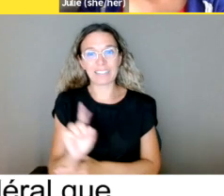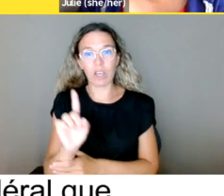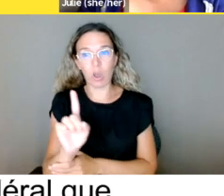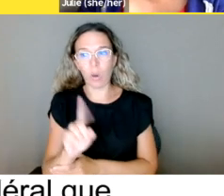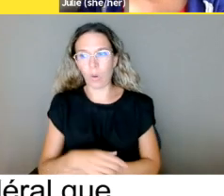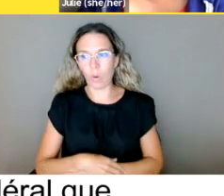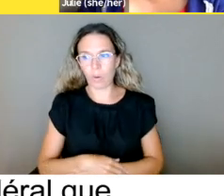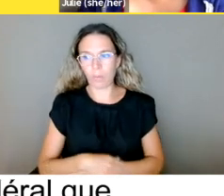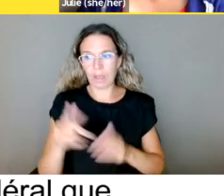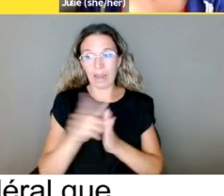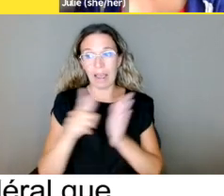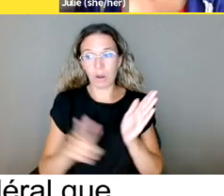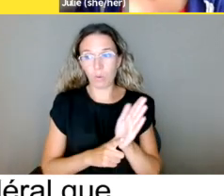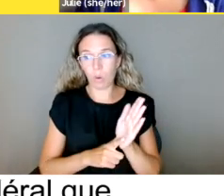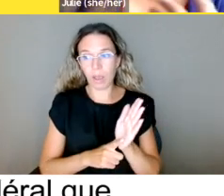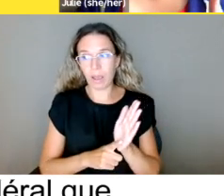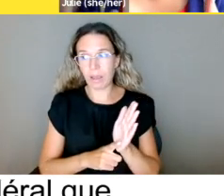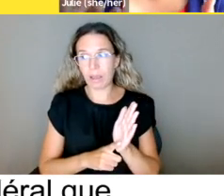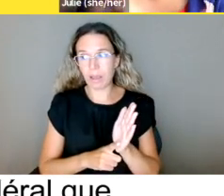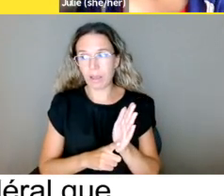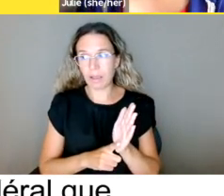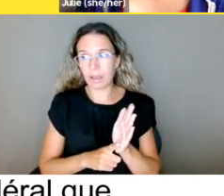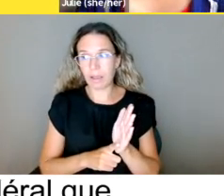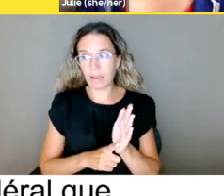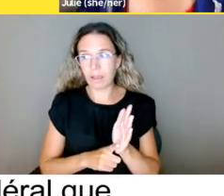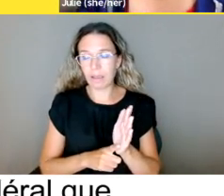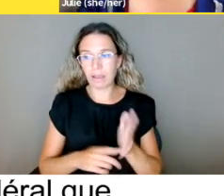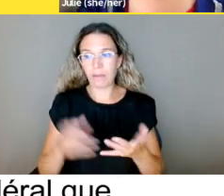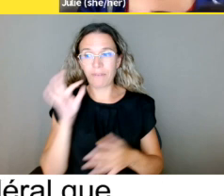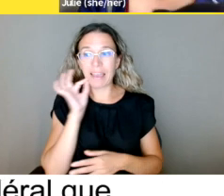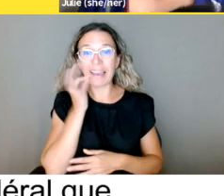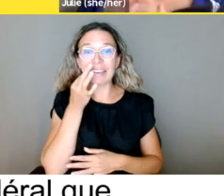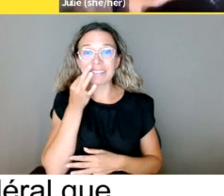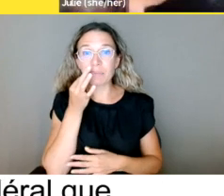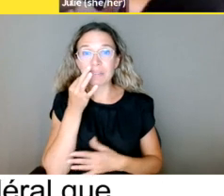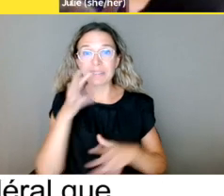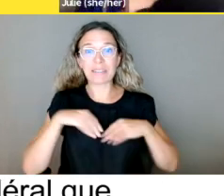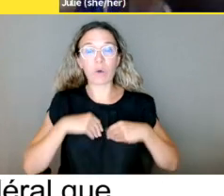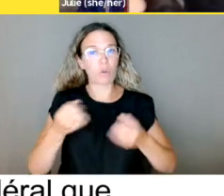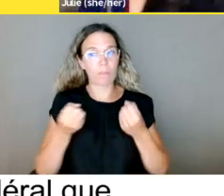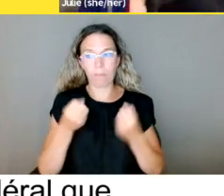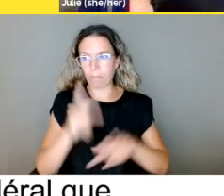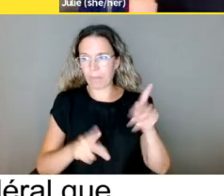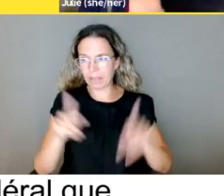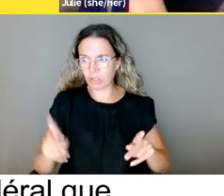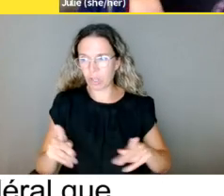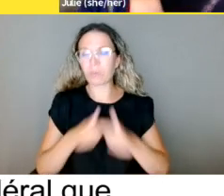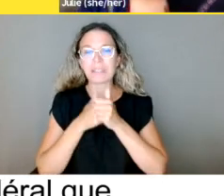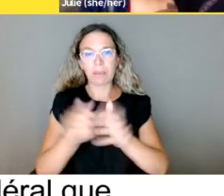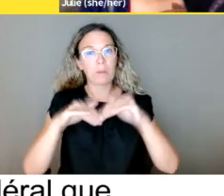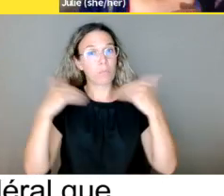la protection égale. Et ça se lit, donc l'article 15.1, la loi ne fait